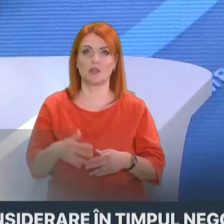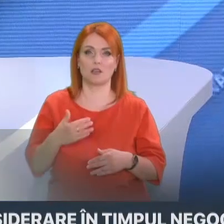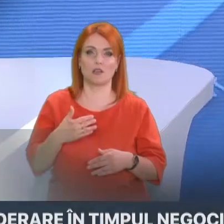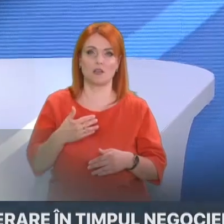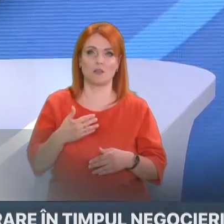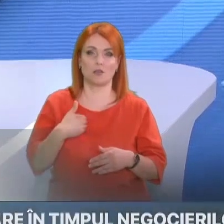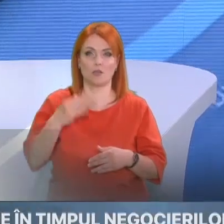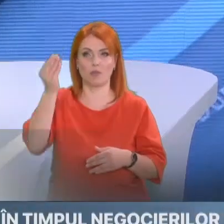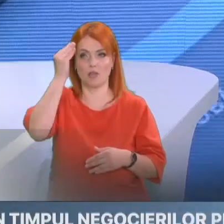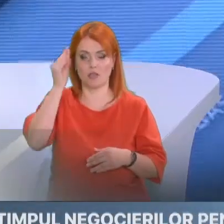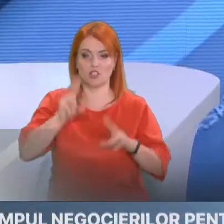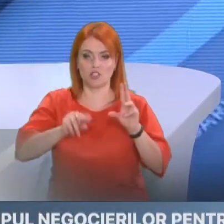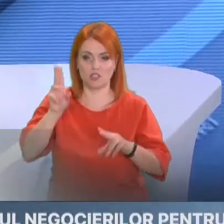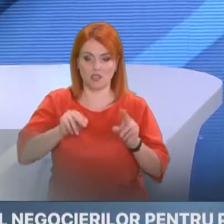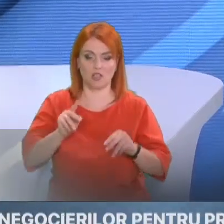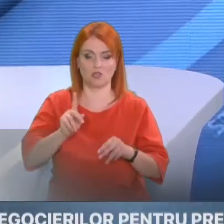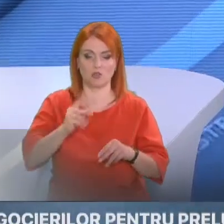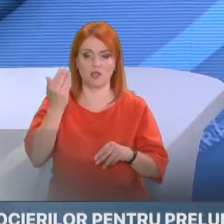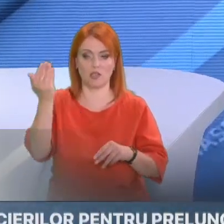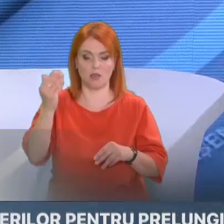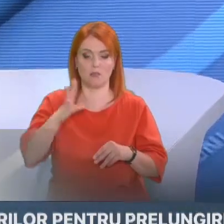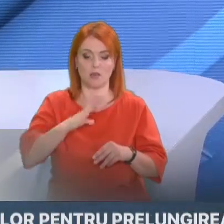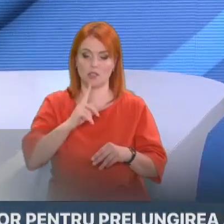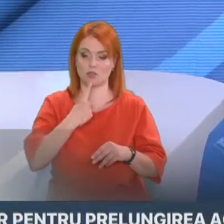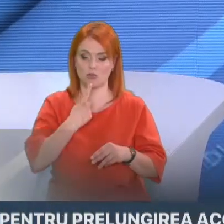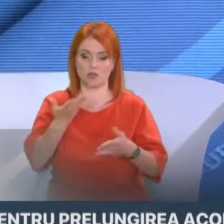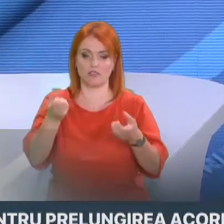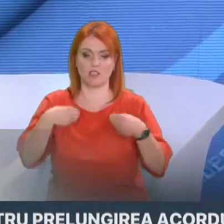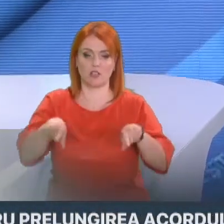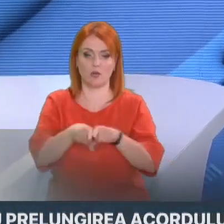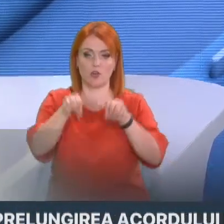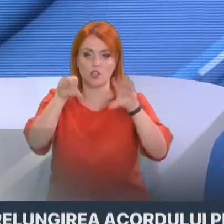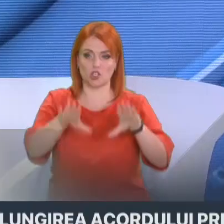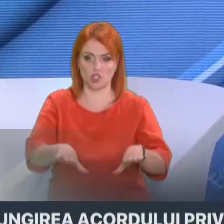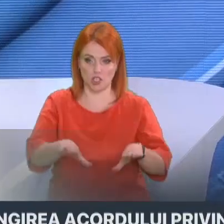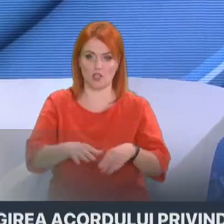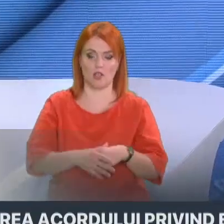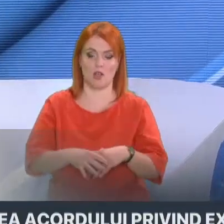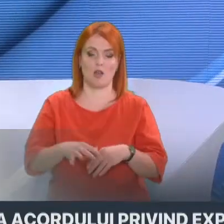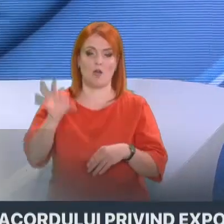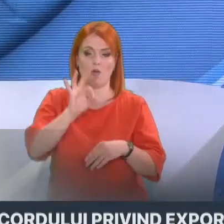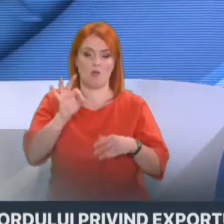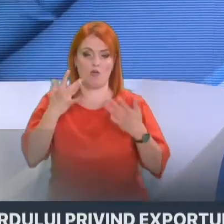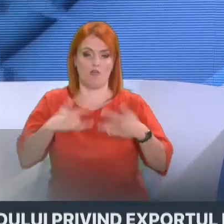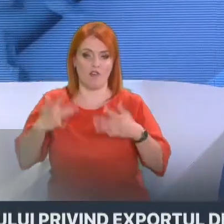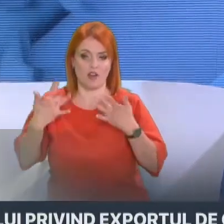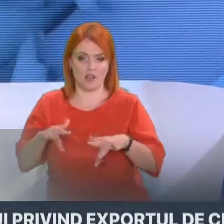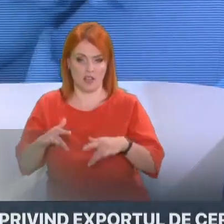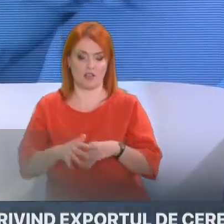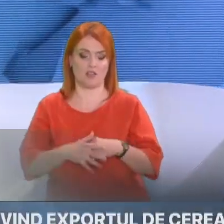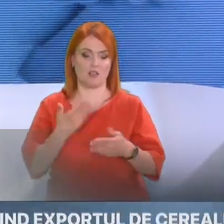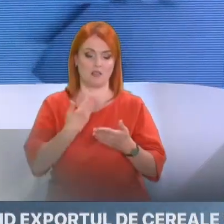când a fost luată această decisie despre dimiterea ministrului de interne.